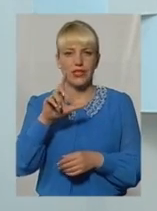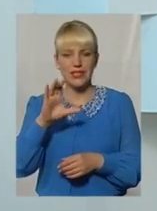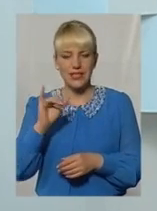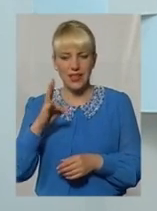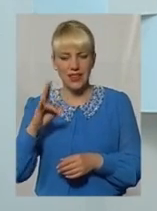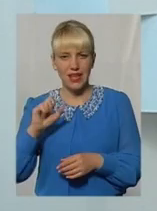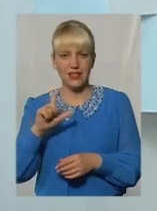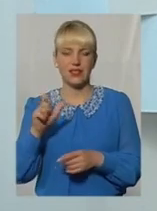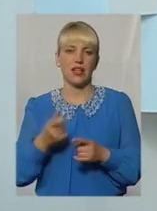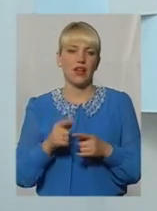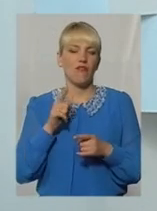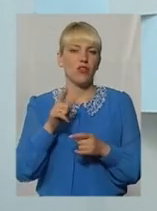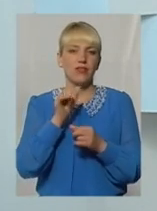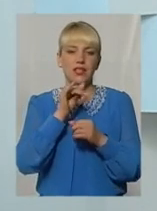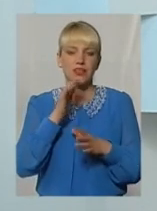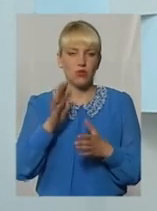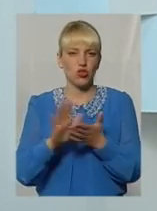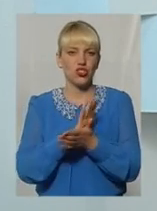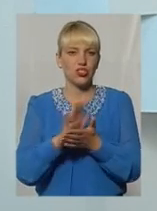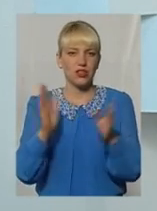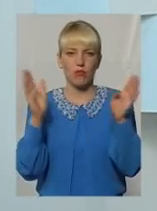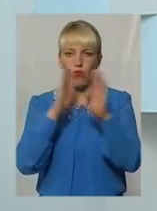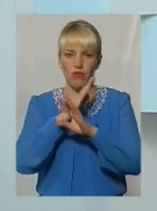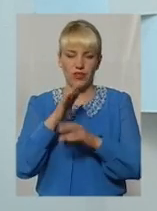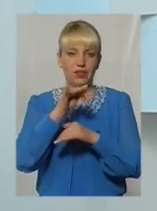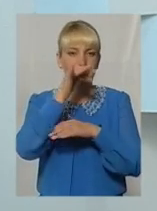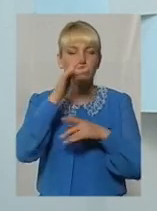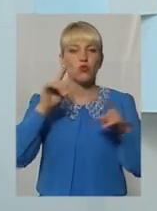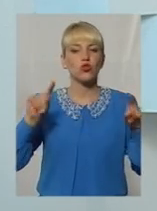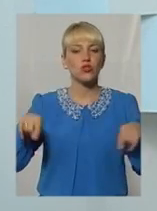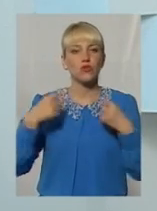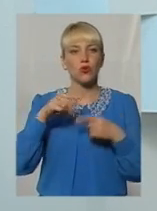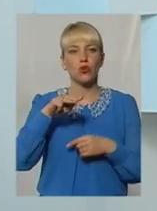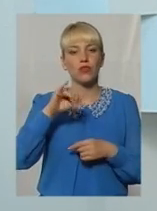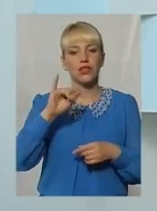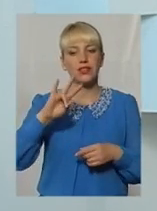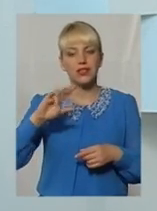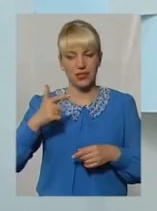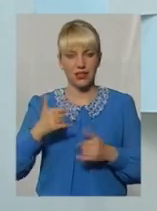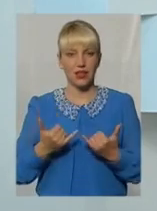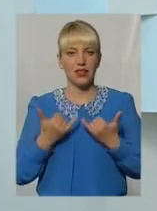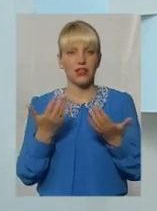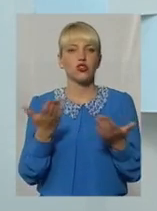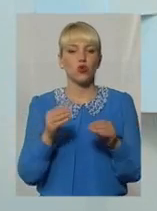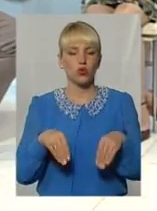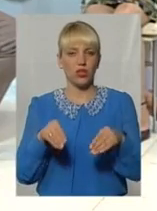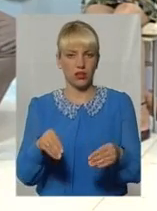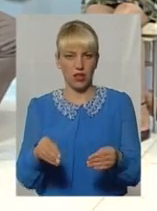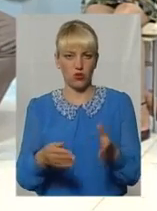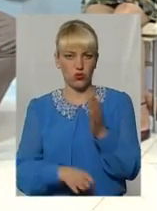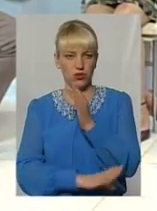повітря. Вони не зможуть створювати ту тінь, якого вони створювали, для чого, в принципі, також дерева насаджують.